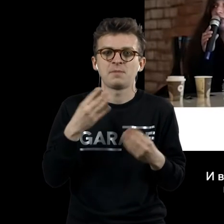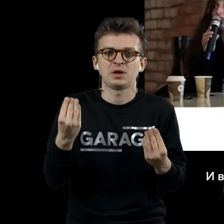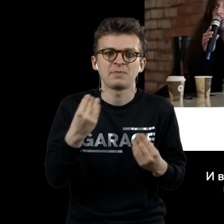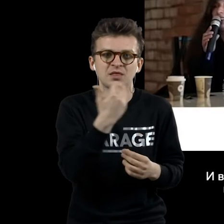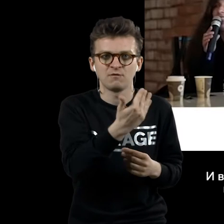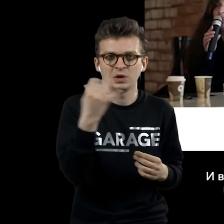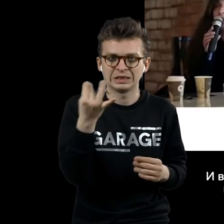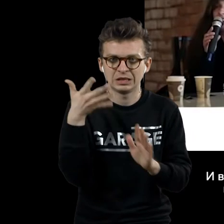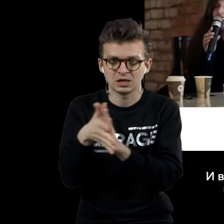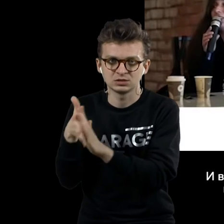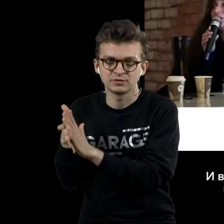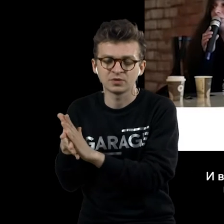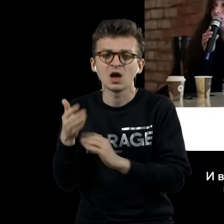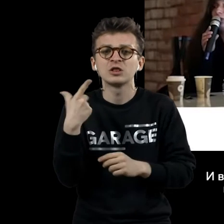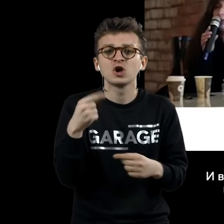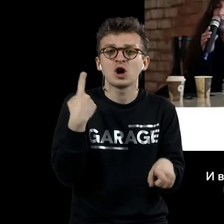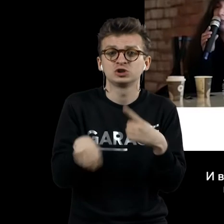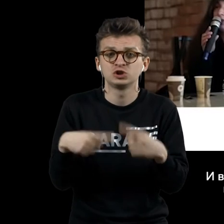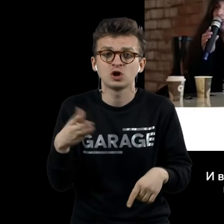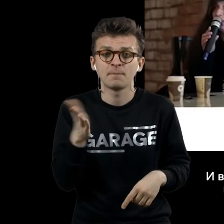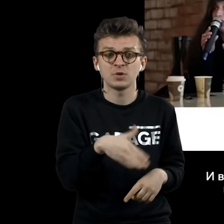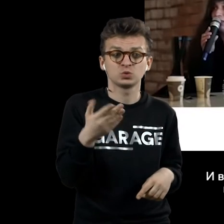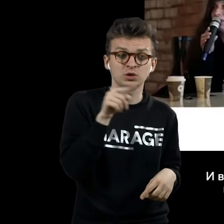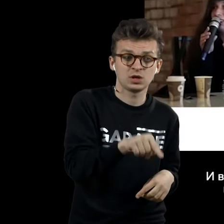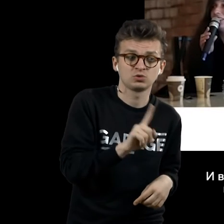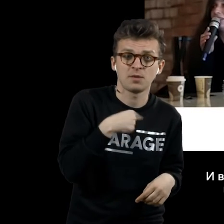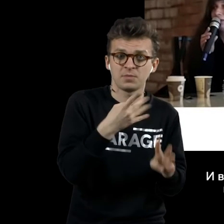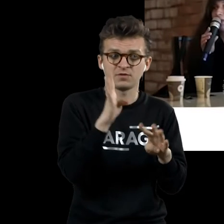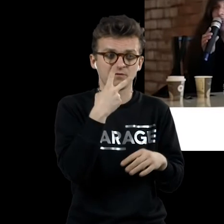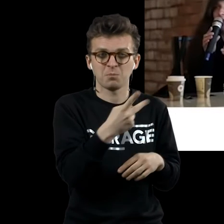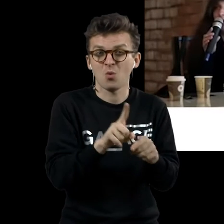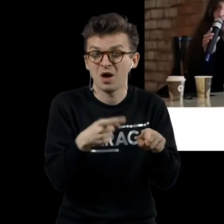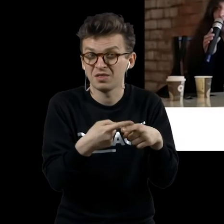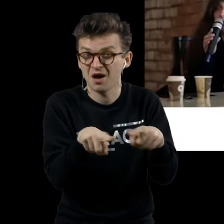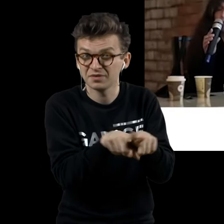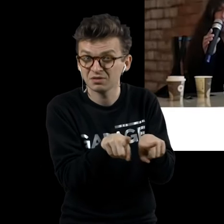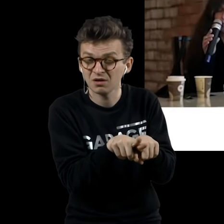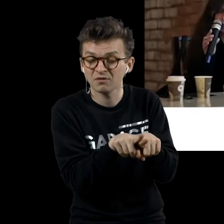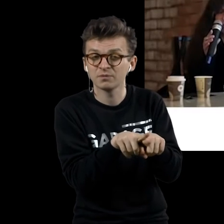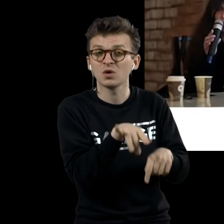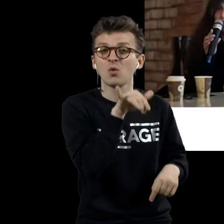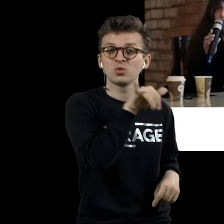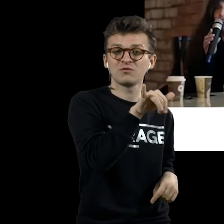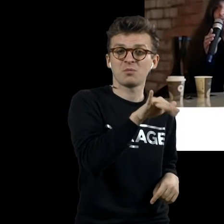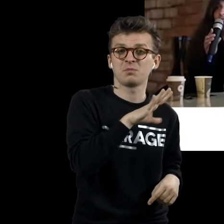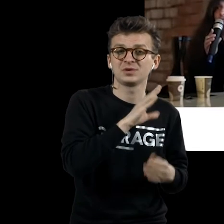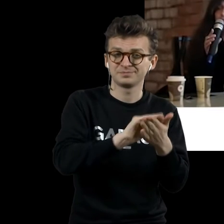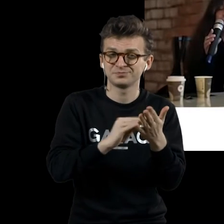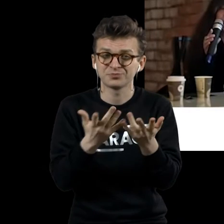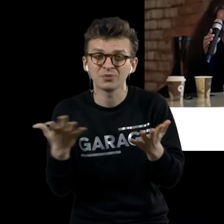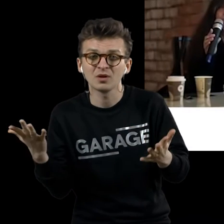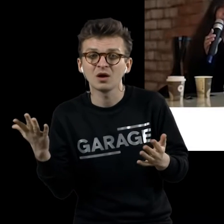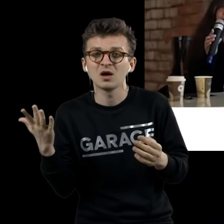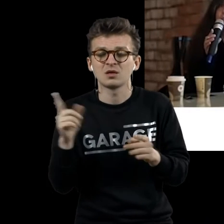различаются, где различия между тем, что на первый взгляд кажется одинаковым. У него в его текстах есть такой